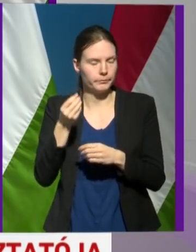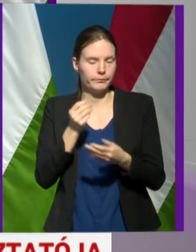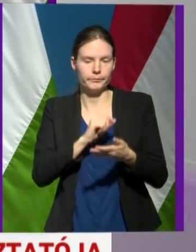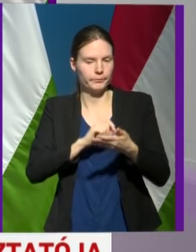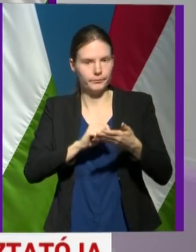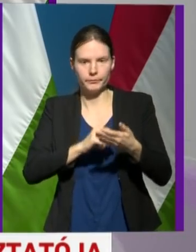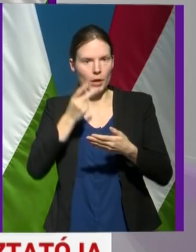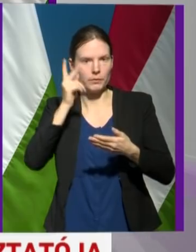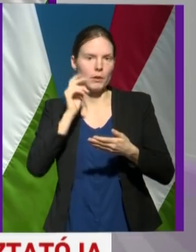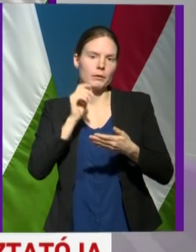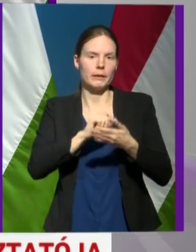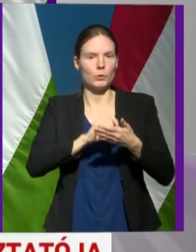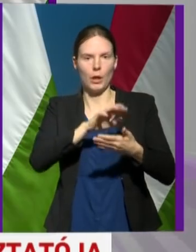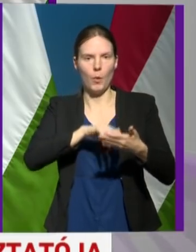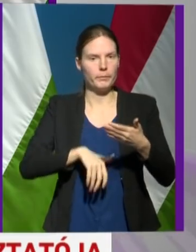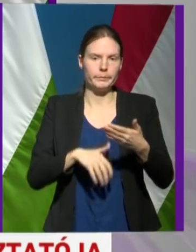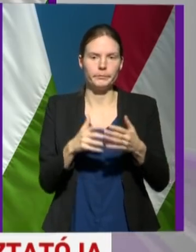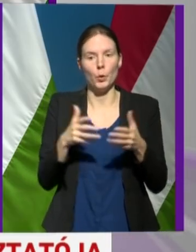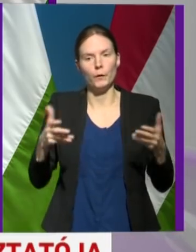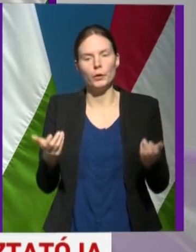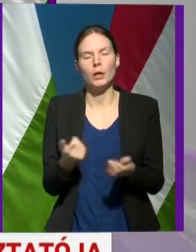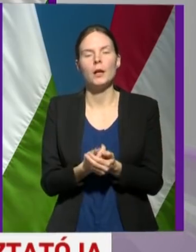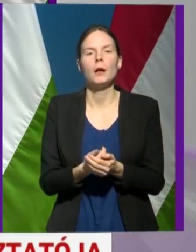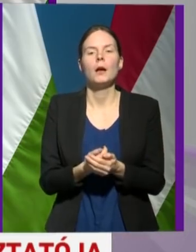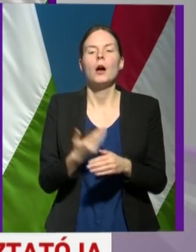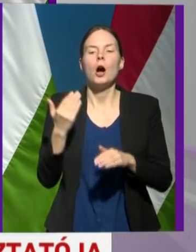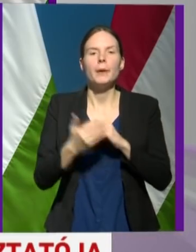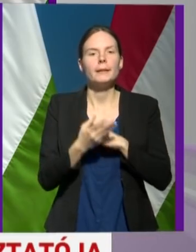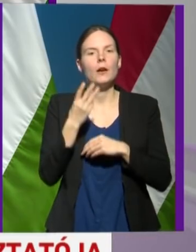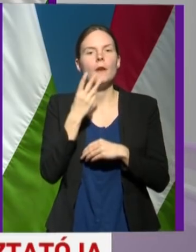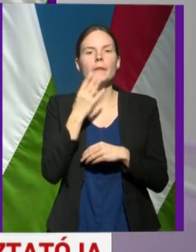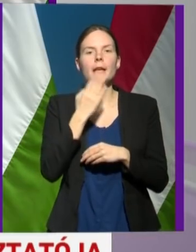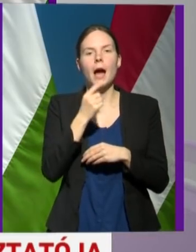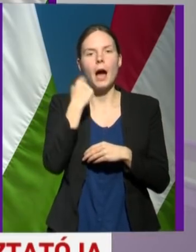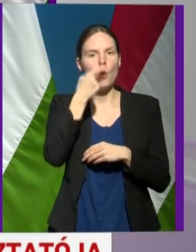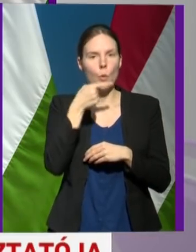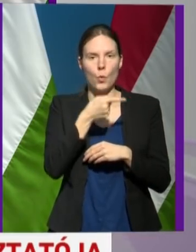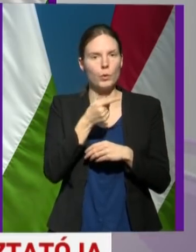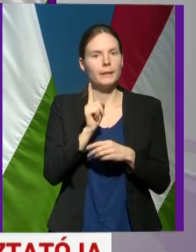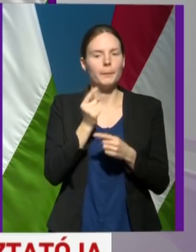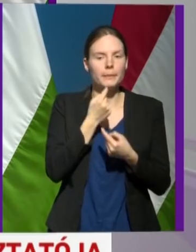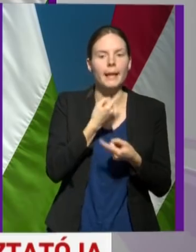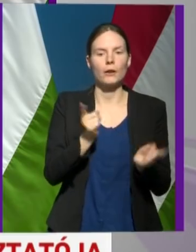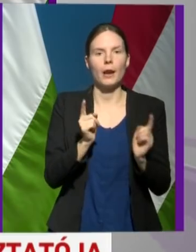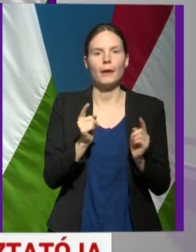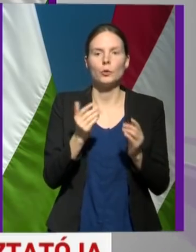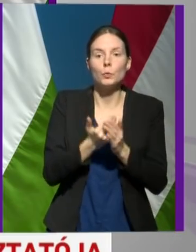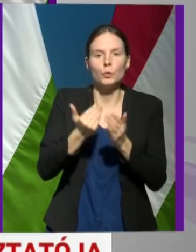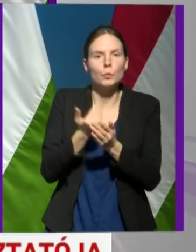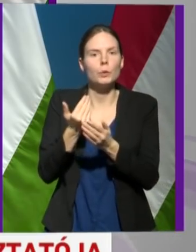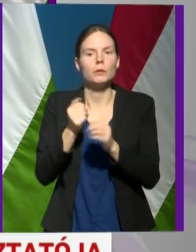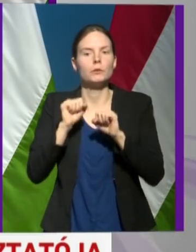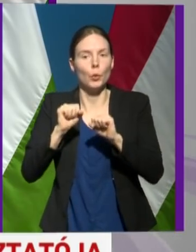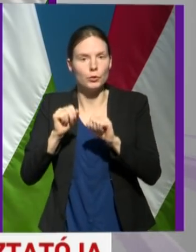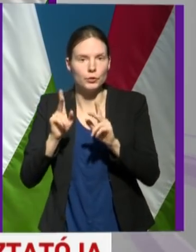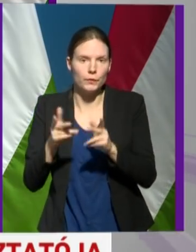ameddig a WHO ezt nem deklarálja, hogy más törzseket keresnünk kellene, addig azt a